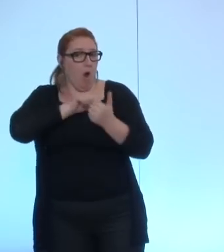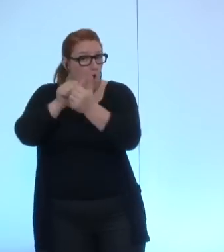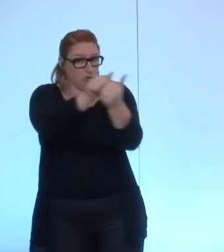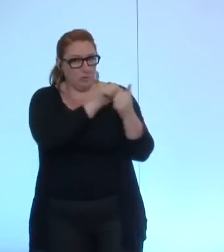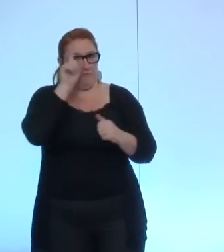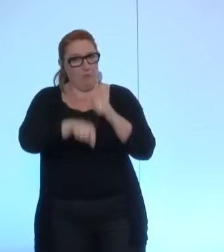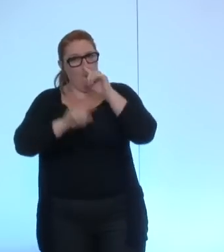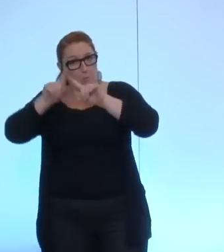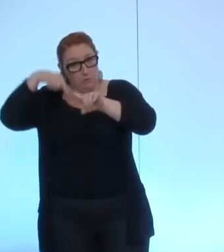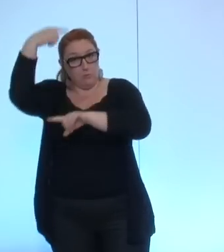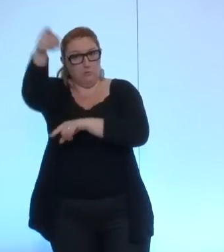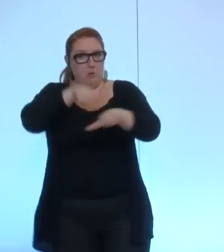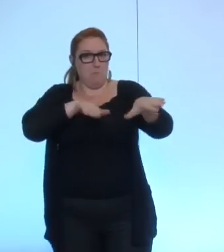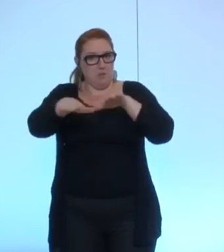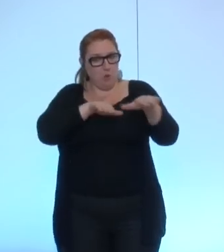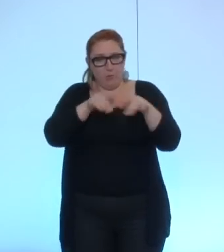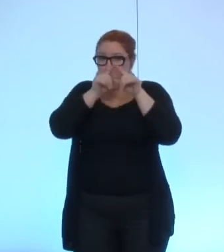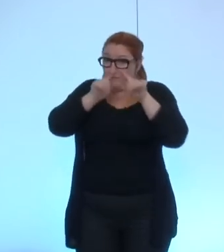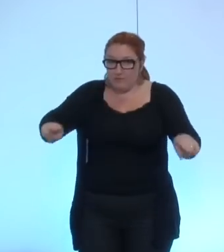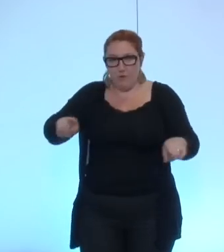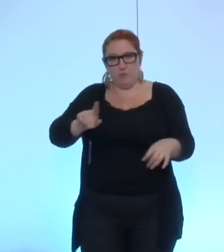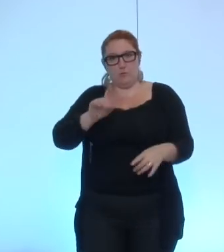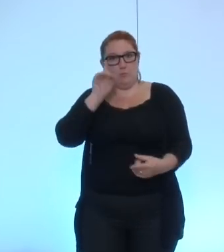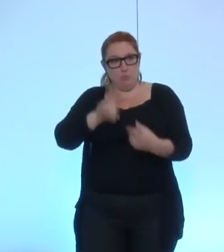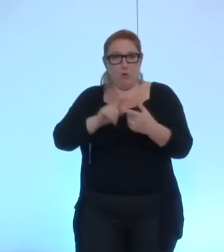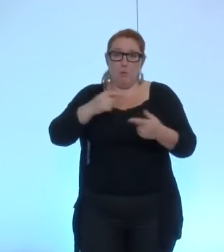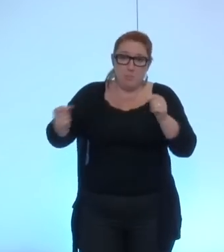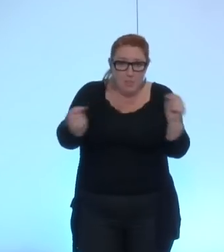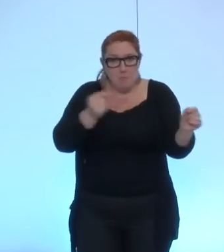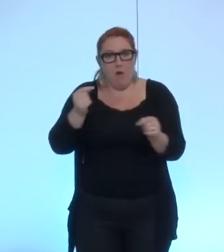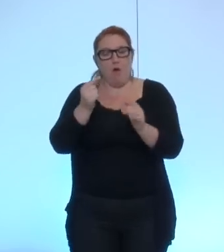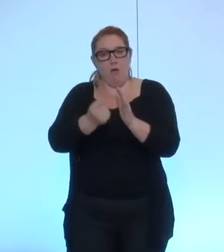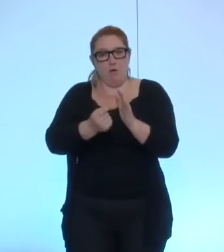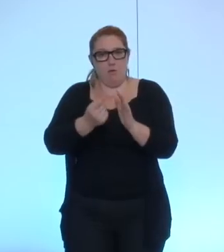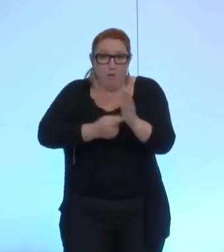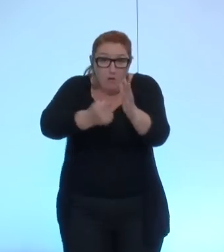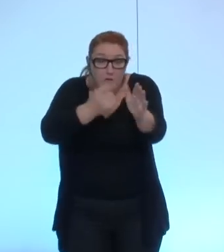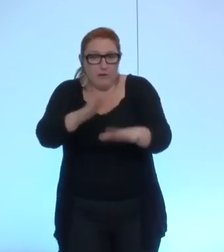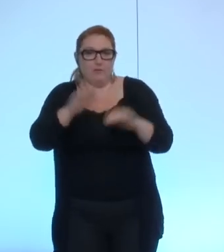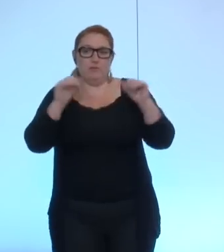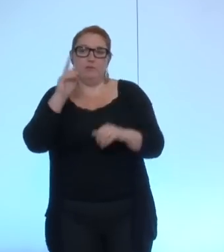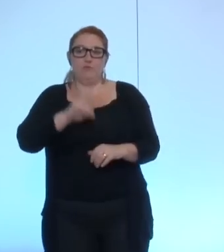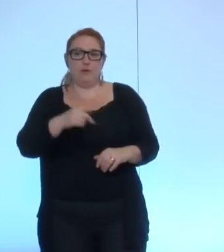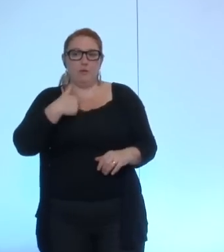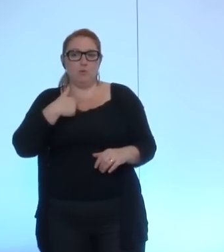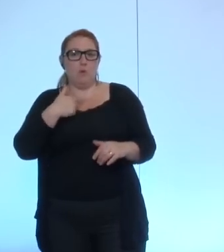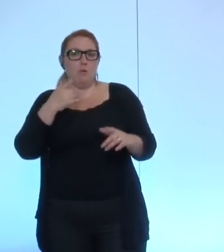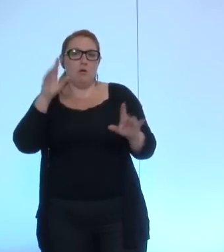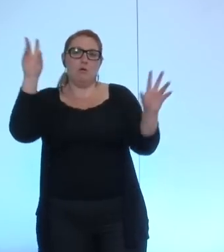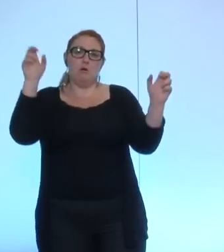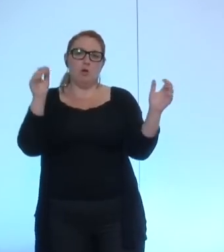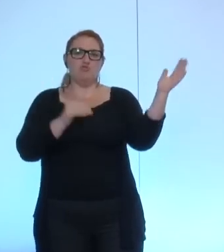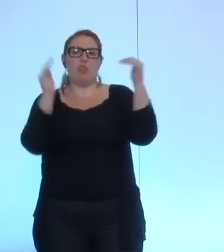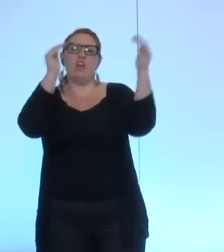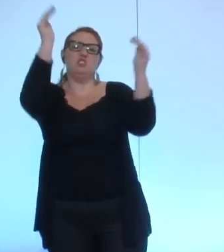moyens que cela ne se reproduise pas de cette façon-là je n'étais et nous n'étions absolument pas dans une logique de chantage par rapport aux